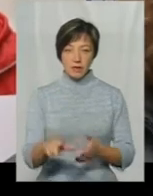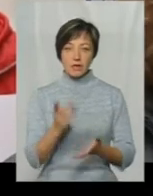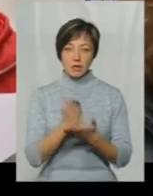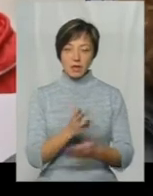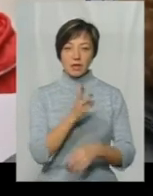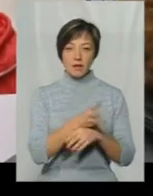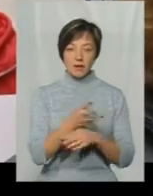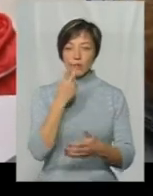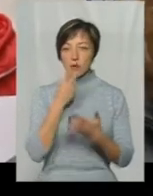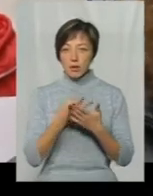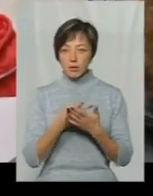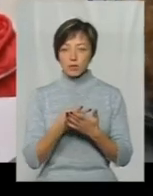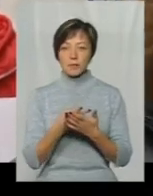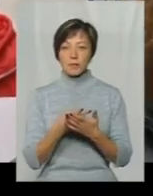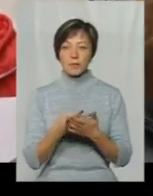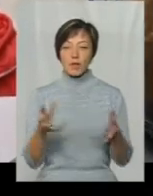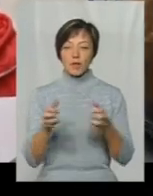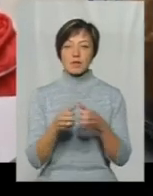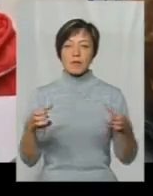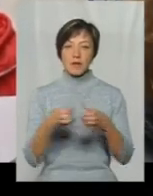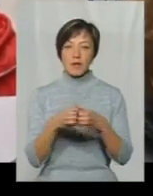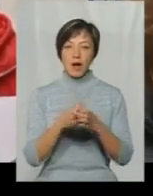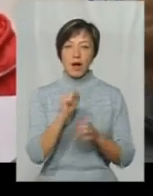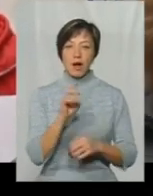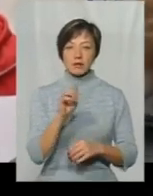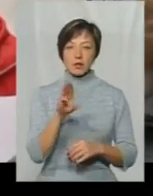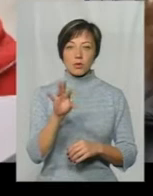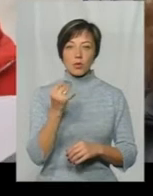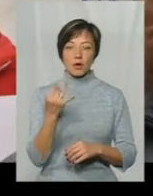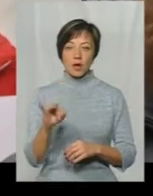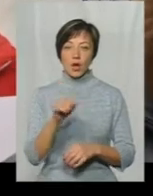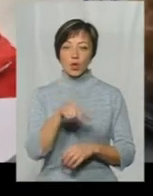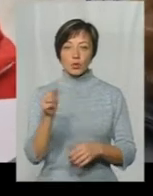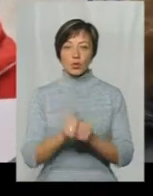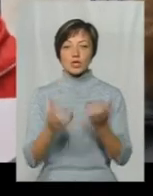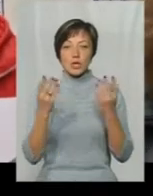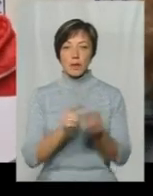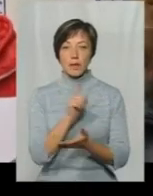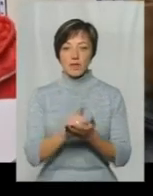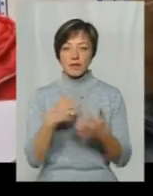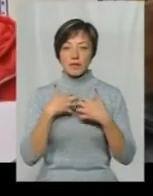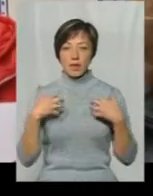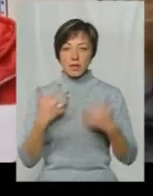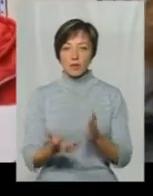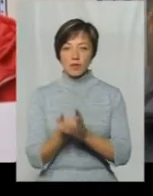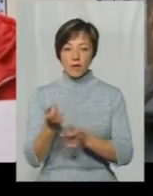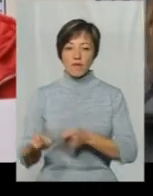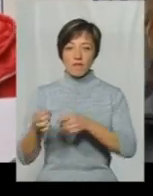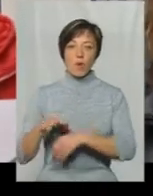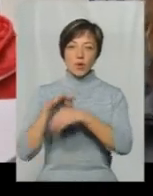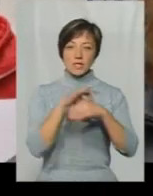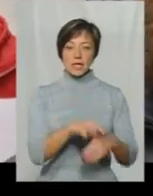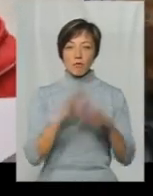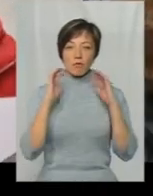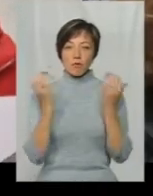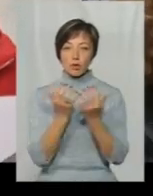відео ми бачимо ловця бригади відлову Анатолія Тобто ці люди, які кожного дня повинні були тварин рятувати, возити в притулок,